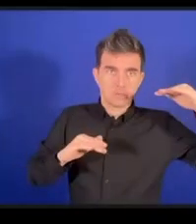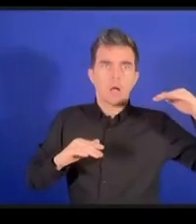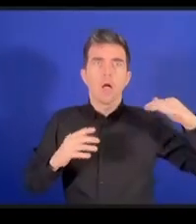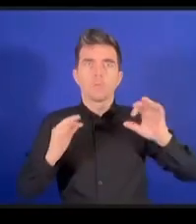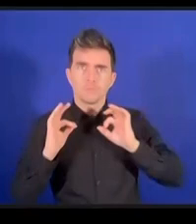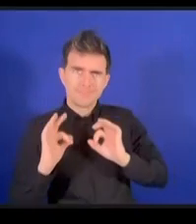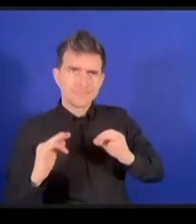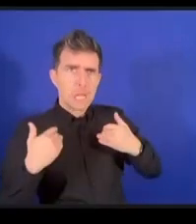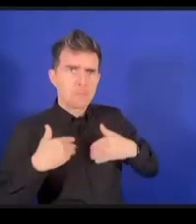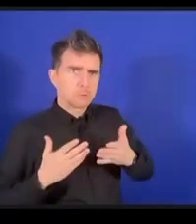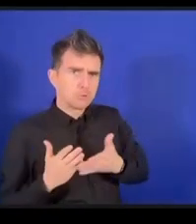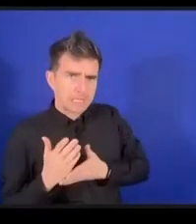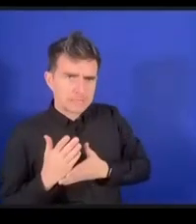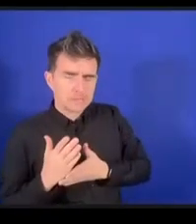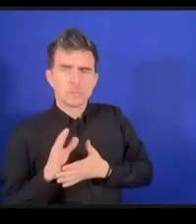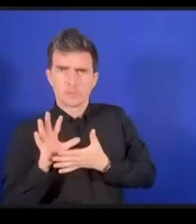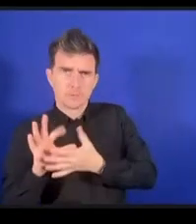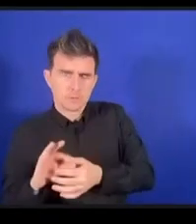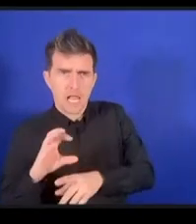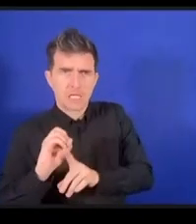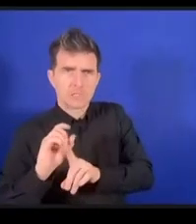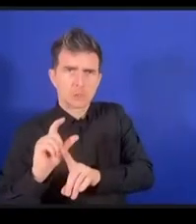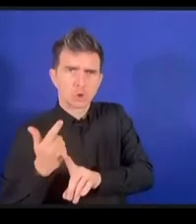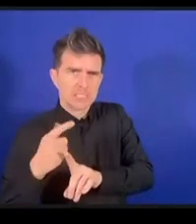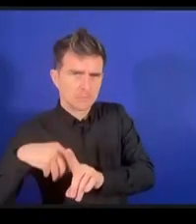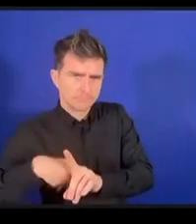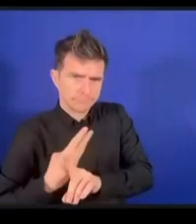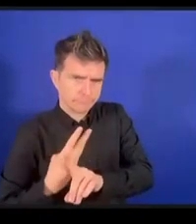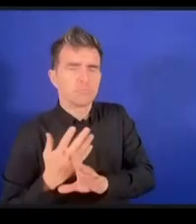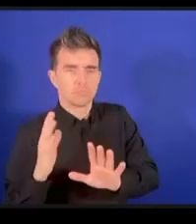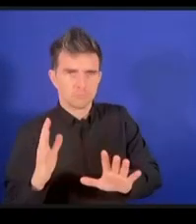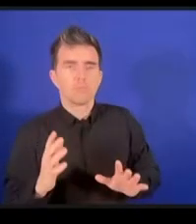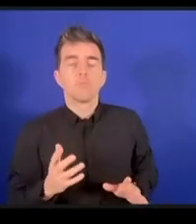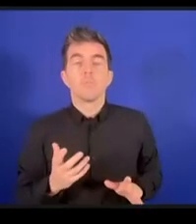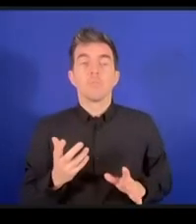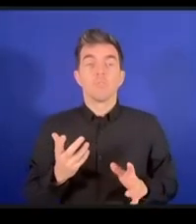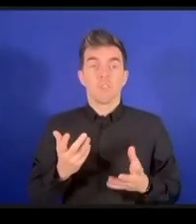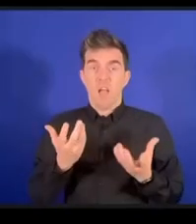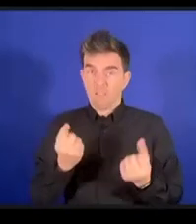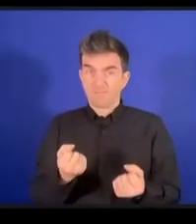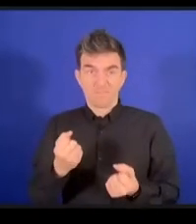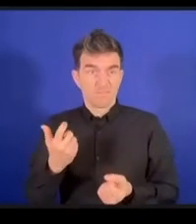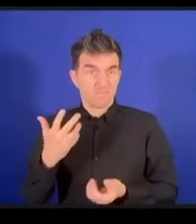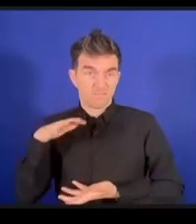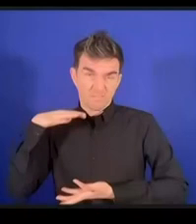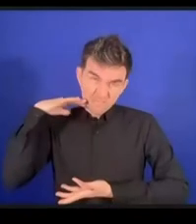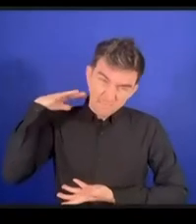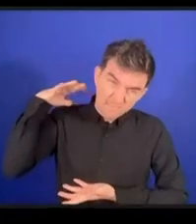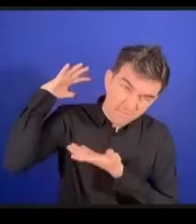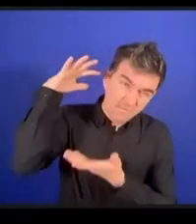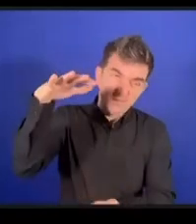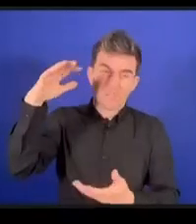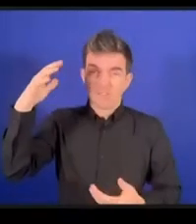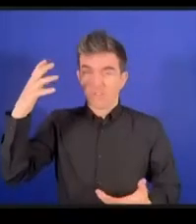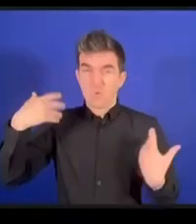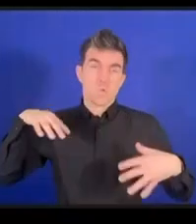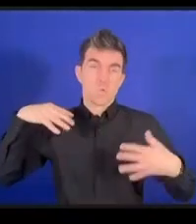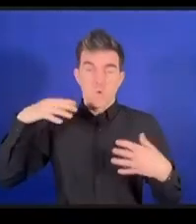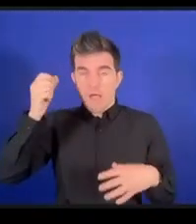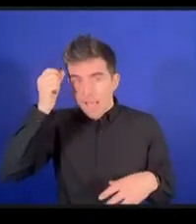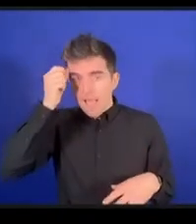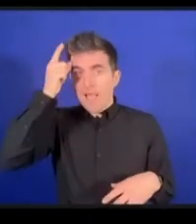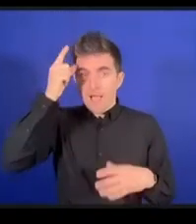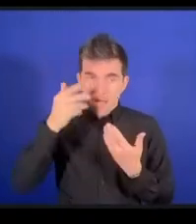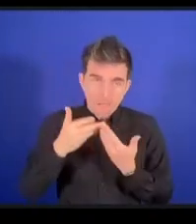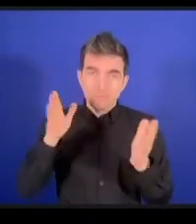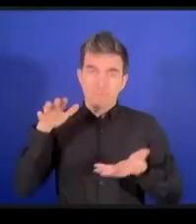何であって何が不足しているのかそしてどのようなスペースを行動で埋